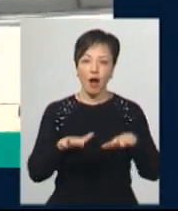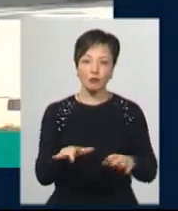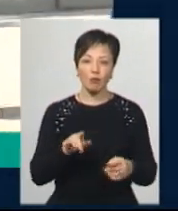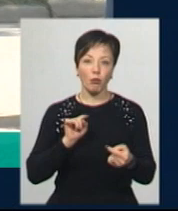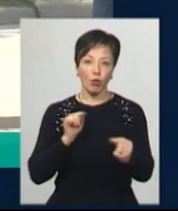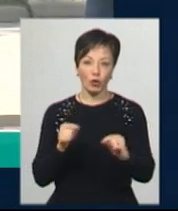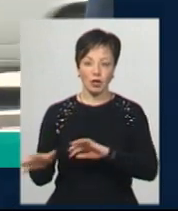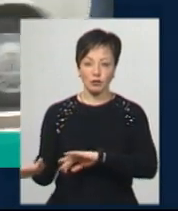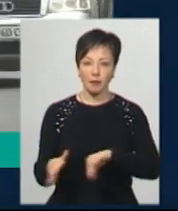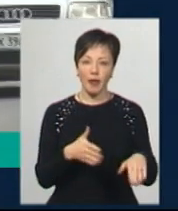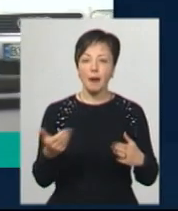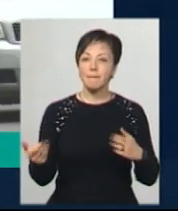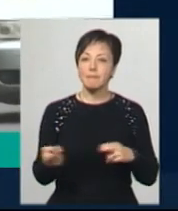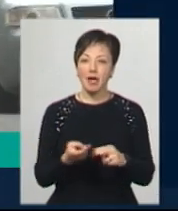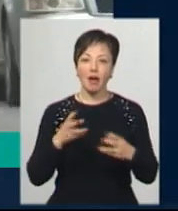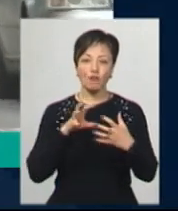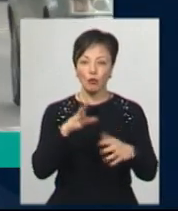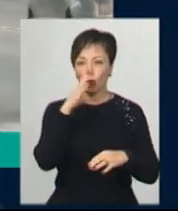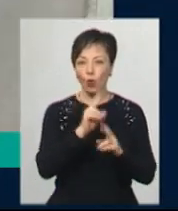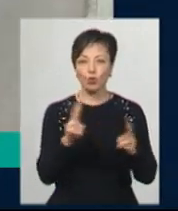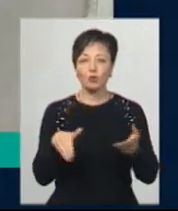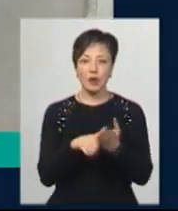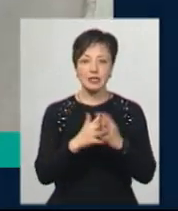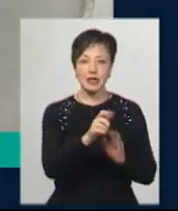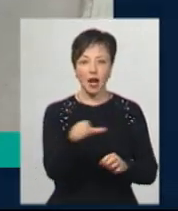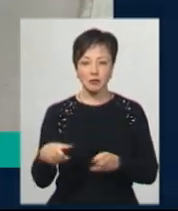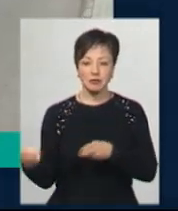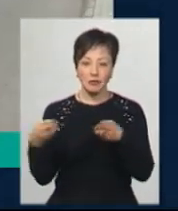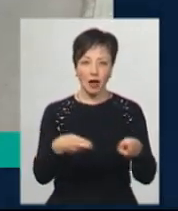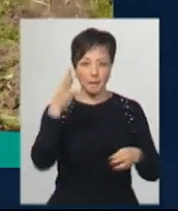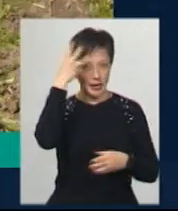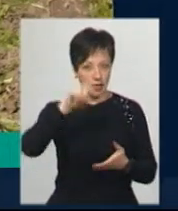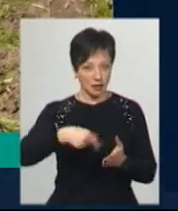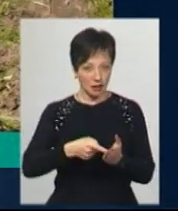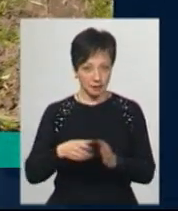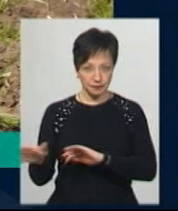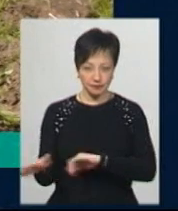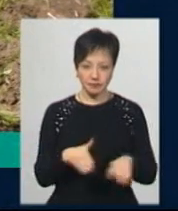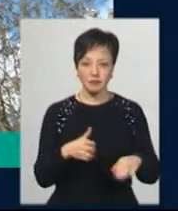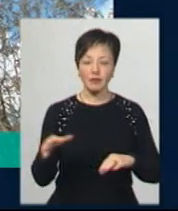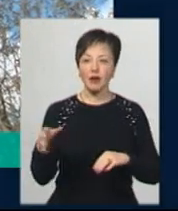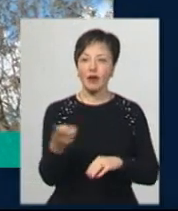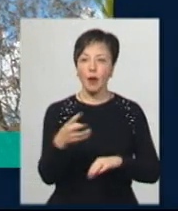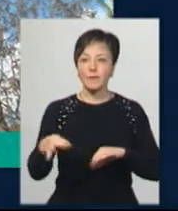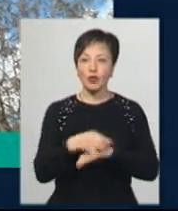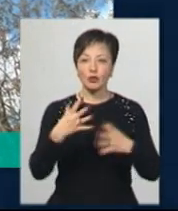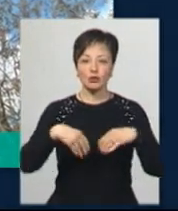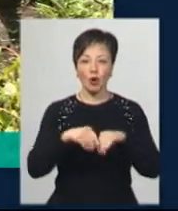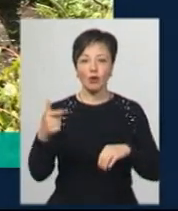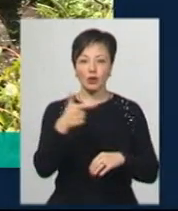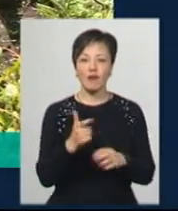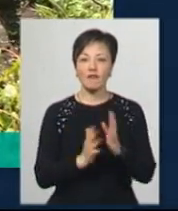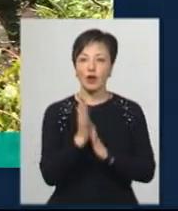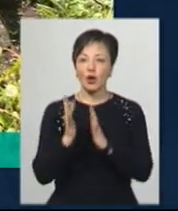Без автобусів і маршруток. Хто допомагає селянам дістатися Хмельницького? Подружжя з городочини вирощує модний